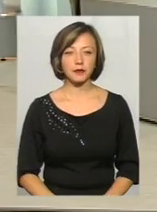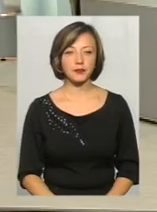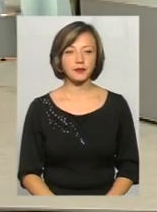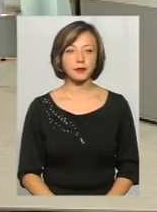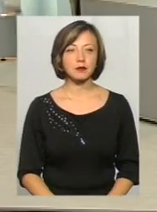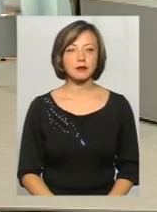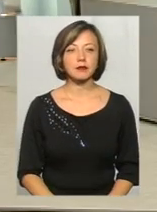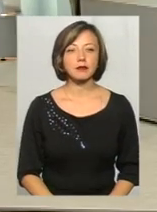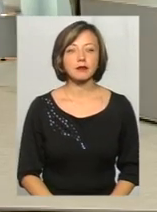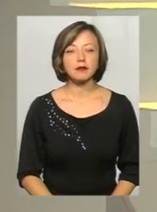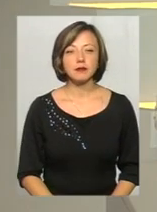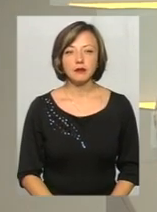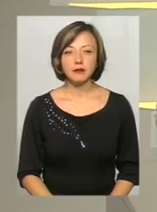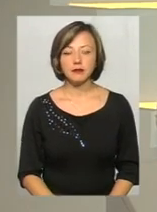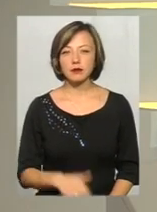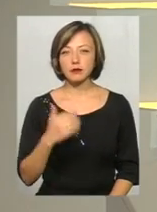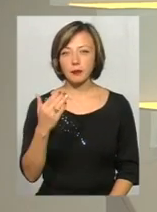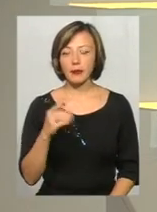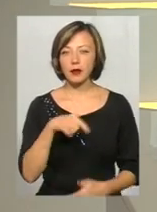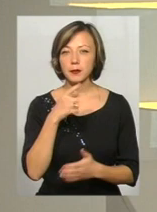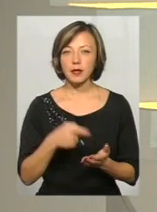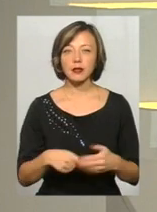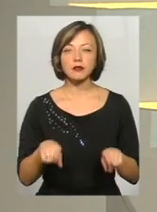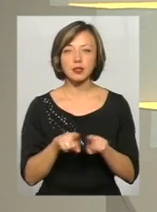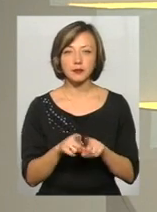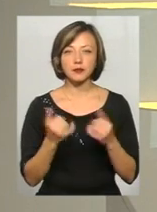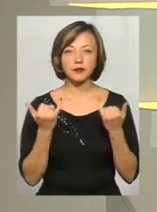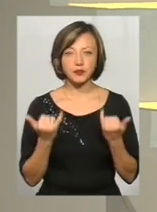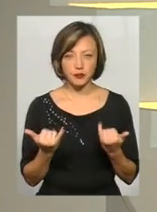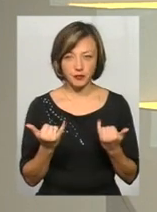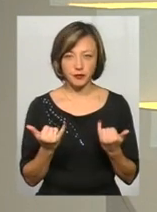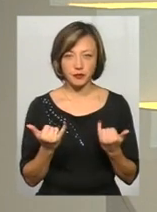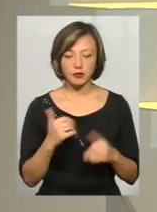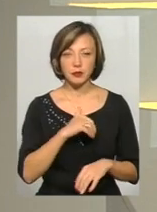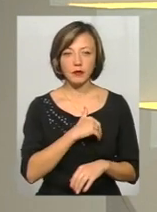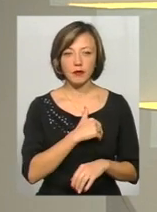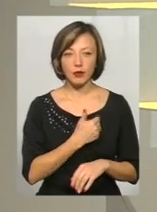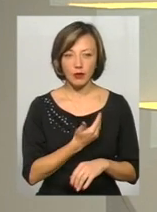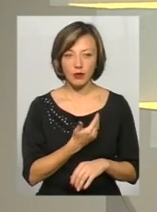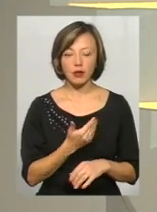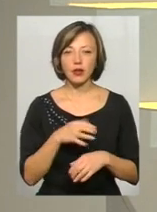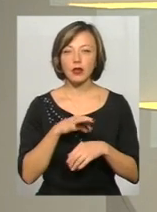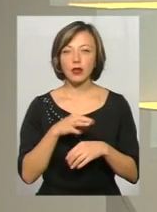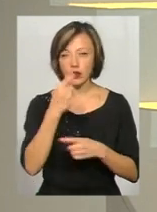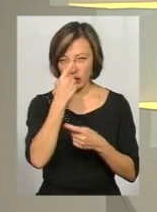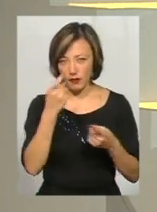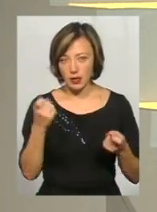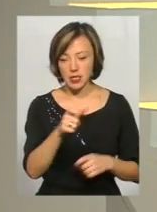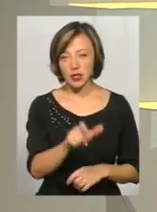питання, пане Юрій до вас і пане Олег до вас, все ж таки. Ми сьогодні хочемо довести людям